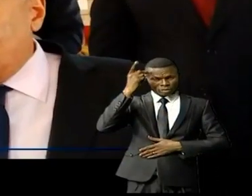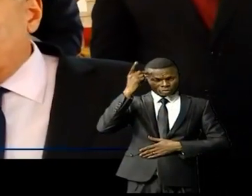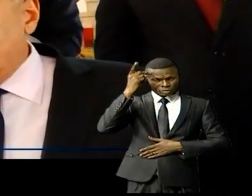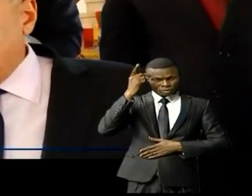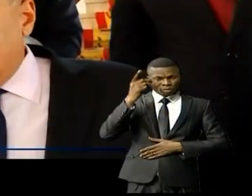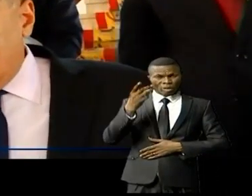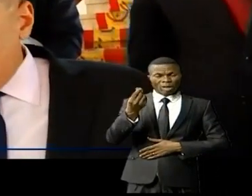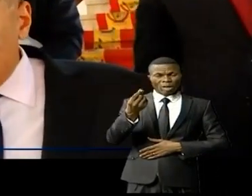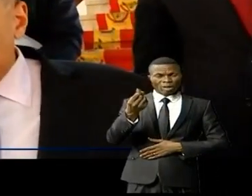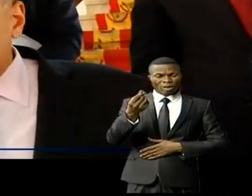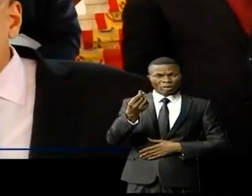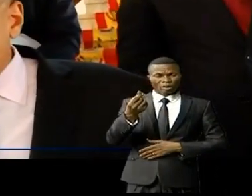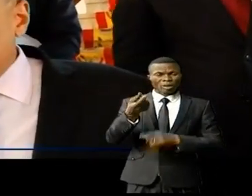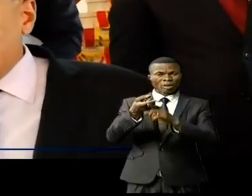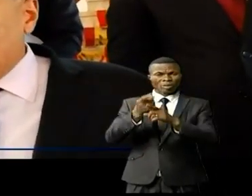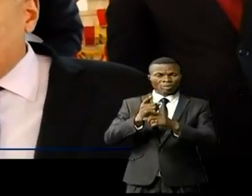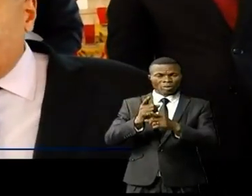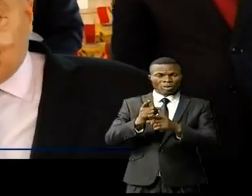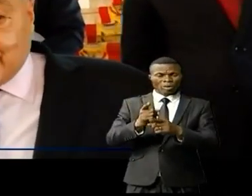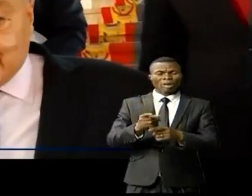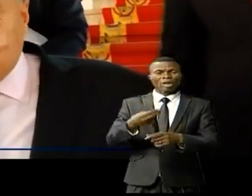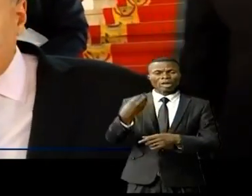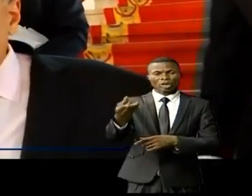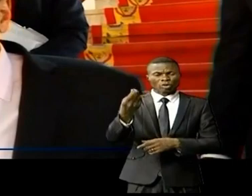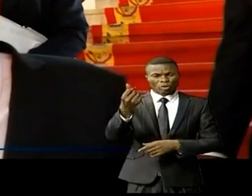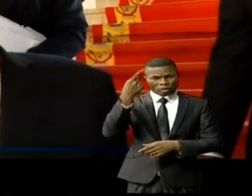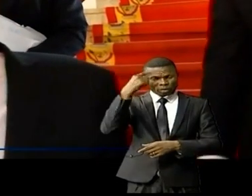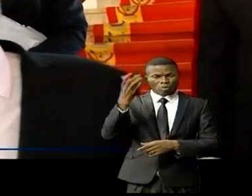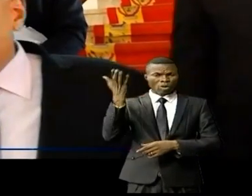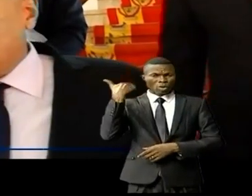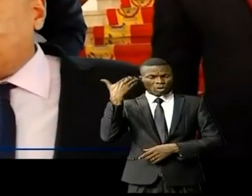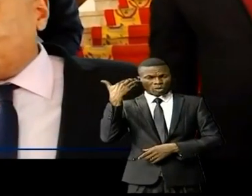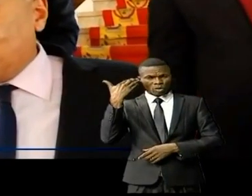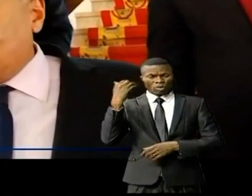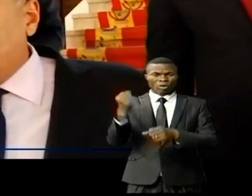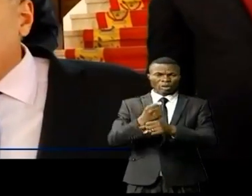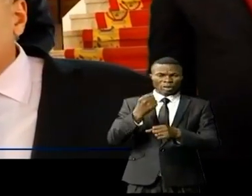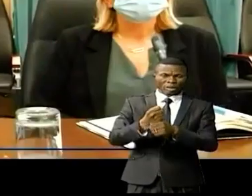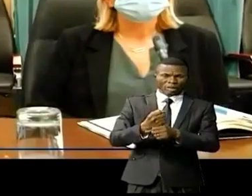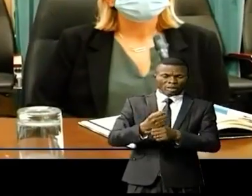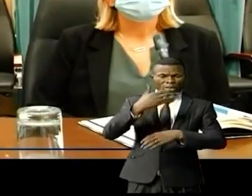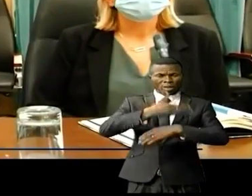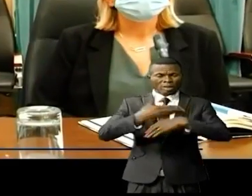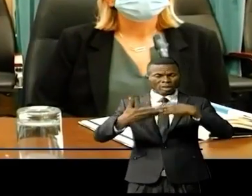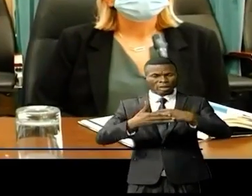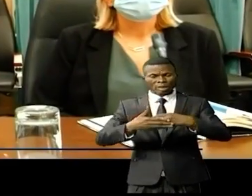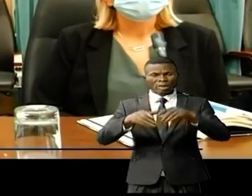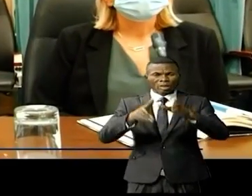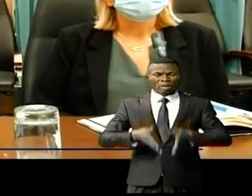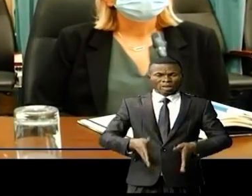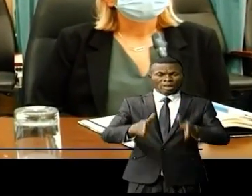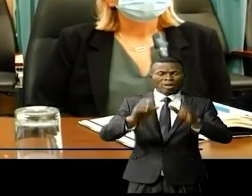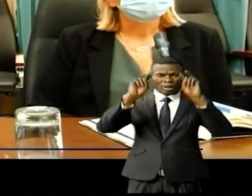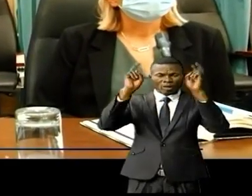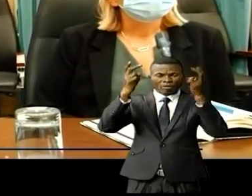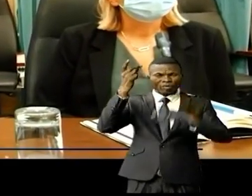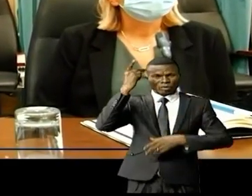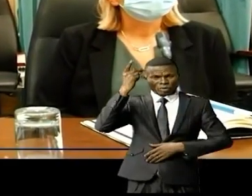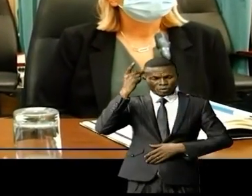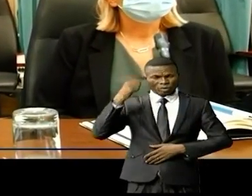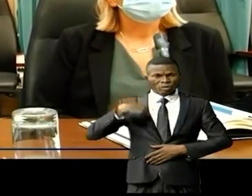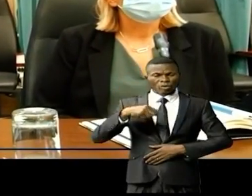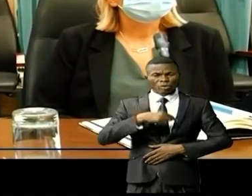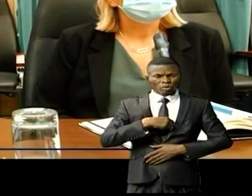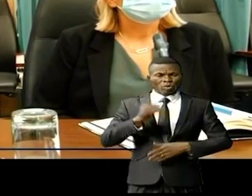finance l'eau et qui finance les investissements dans les infrastructures urbaines. Nous allons